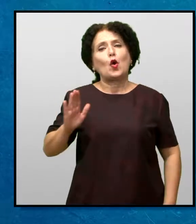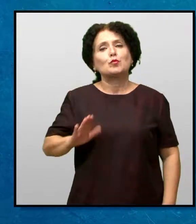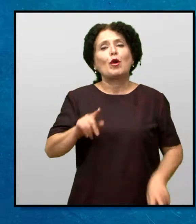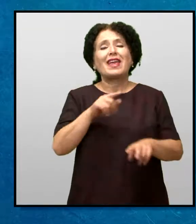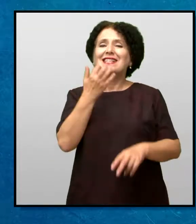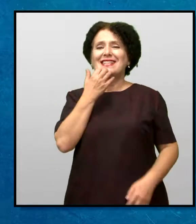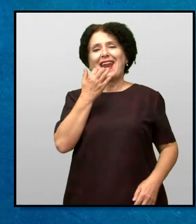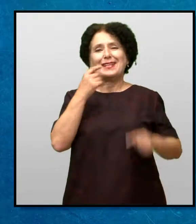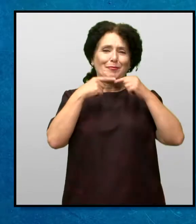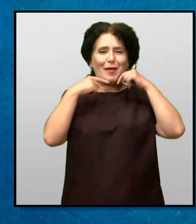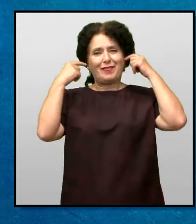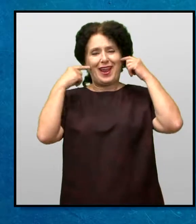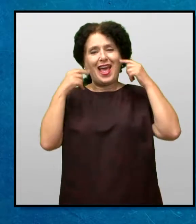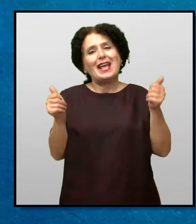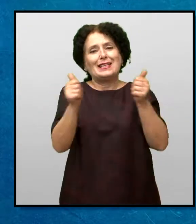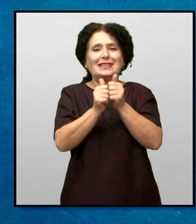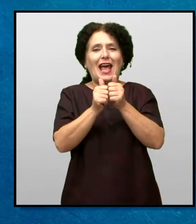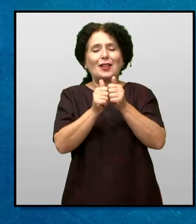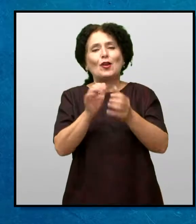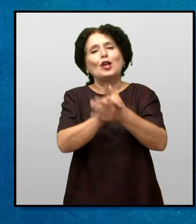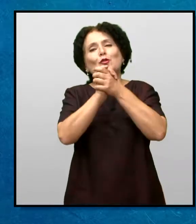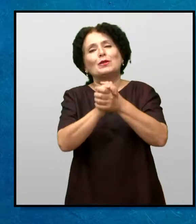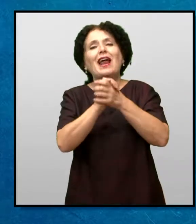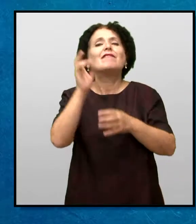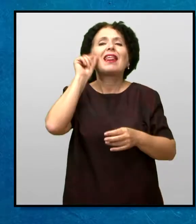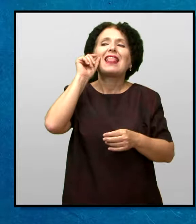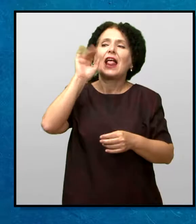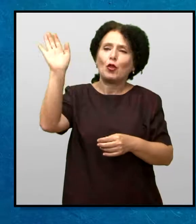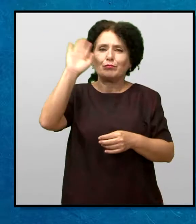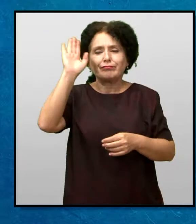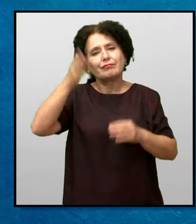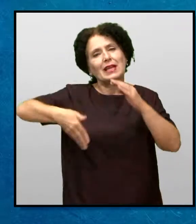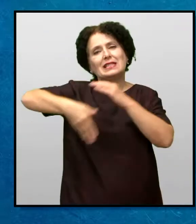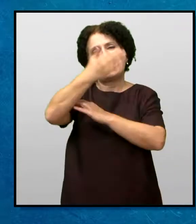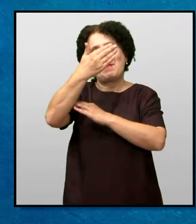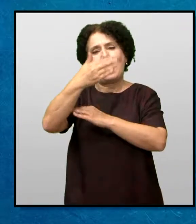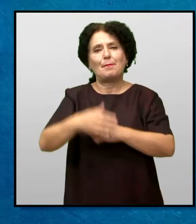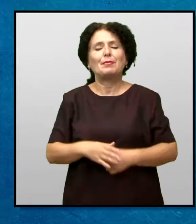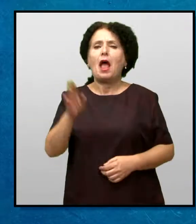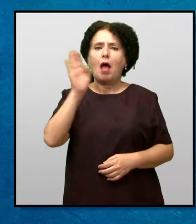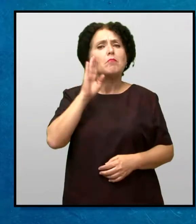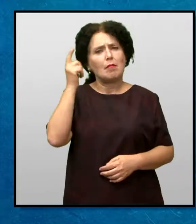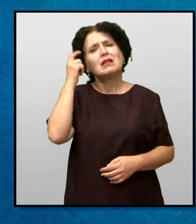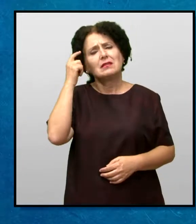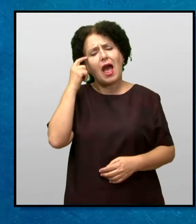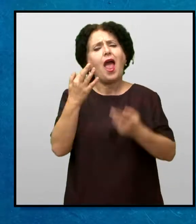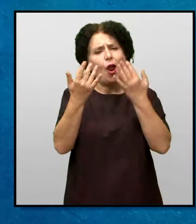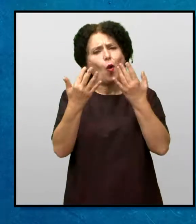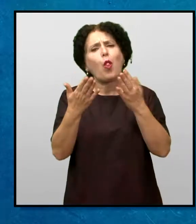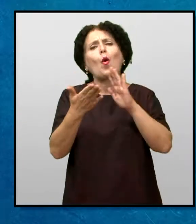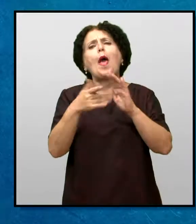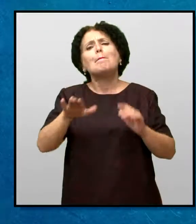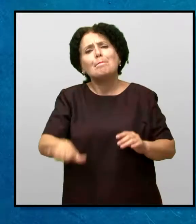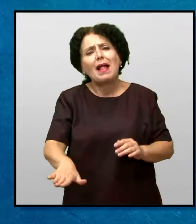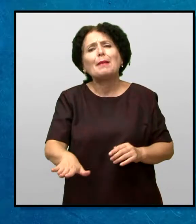Господја Джонс се насмевна И тие заедно се поздравија со таткото и заминаа Мајката знаеше колку Мери